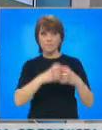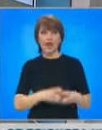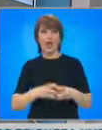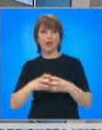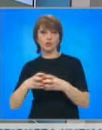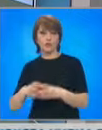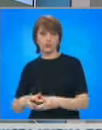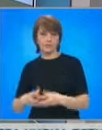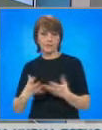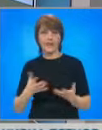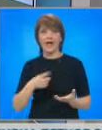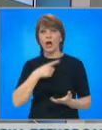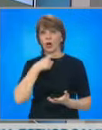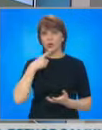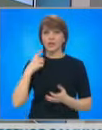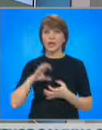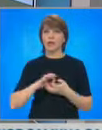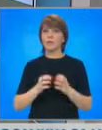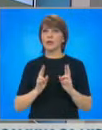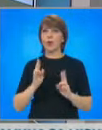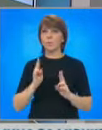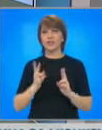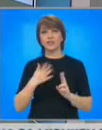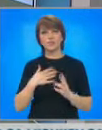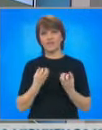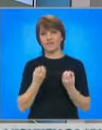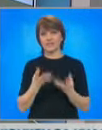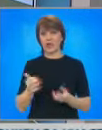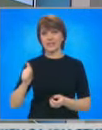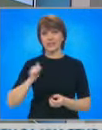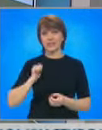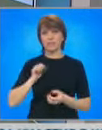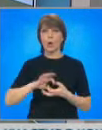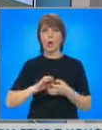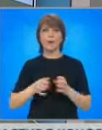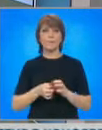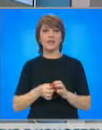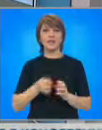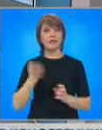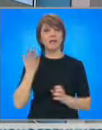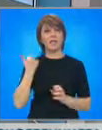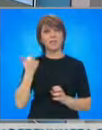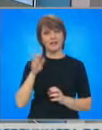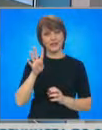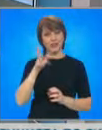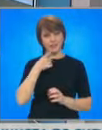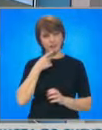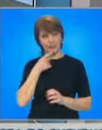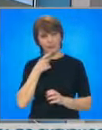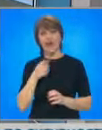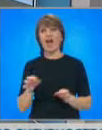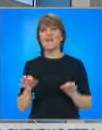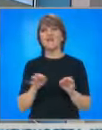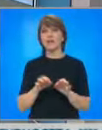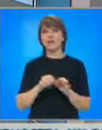осигури победата на Тимаси. Така, Руският Олимпийски комитет ще има възможност да защити Олимпийската си титула от Пьон Чанг преди 4 години. Финландия